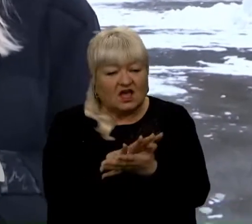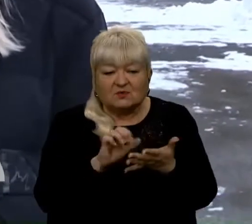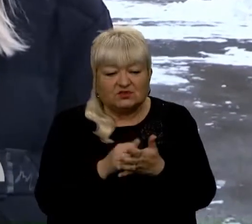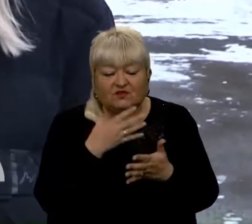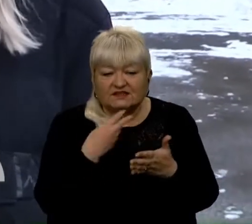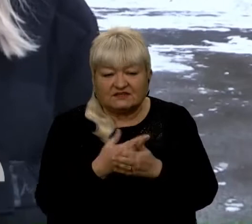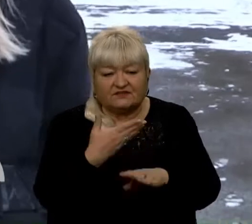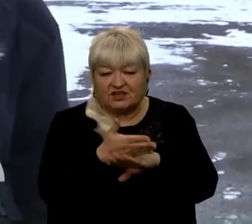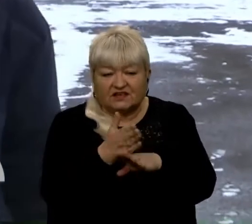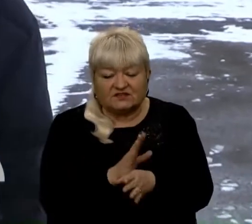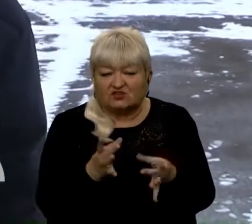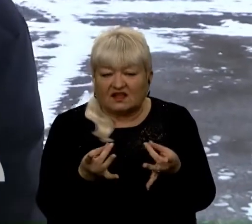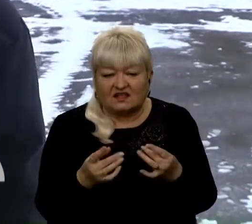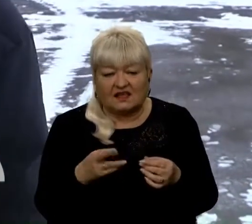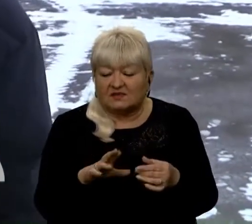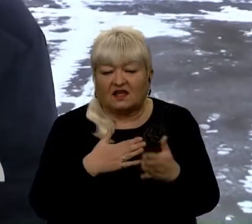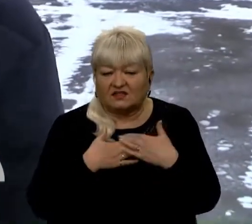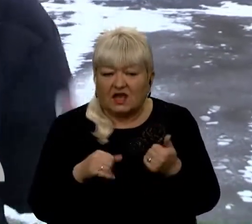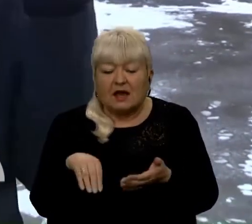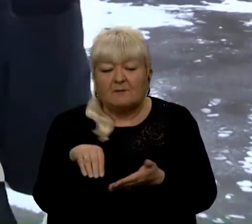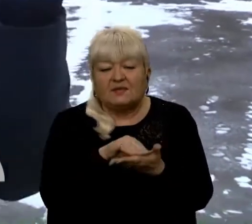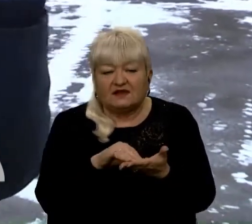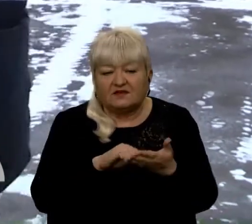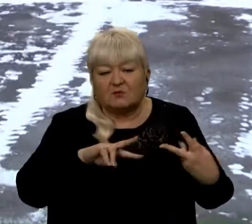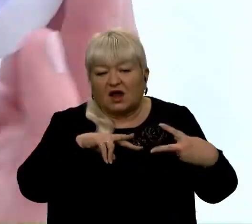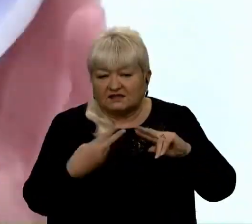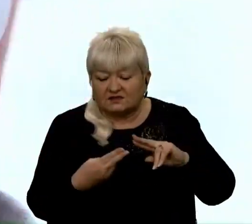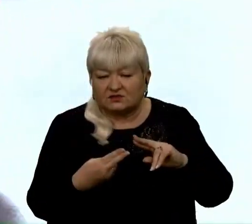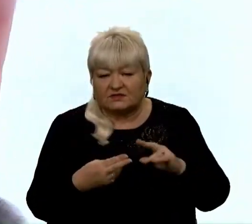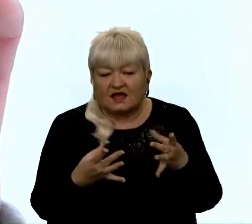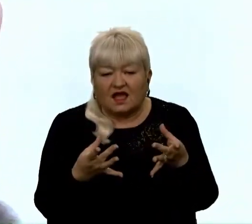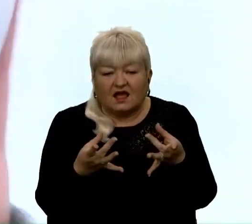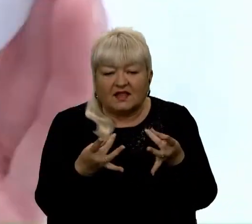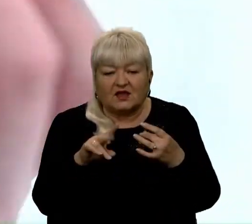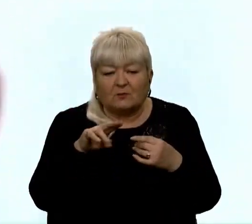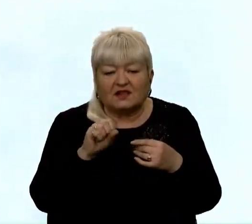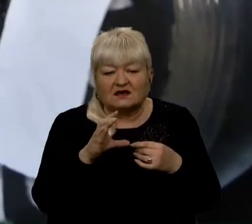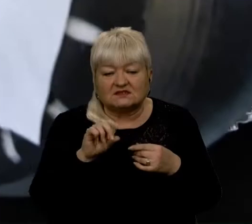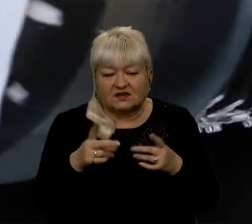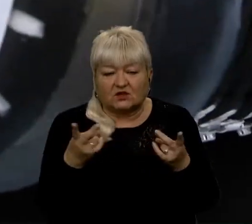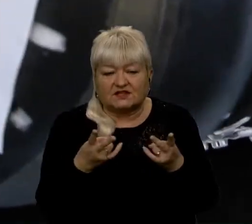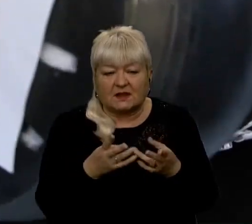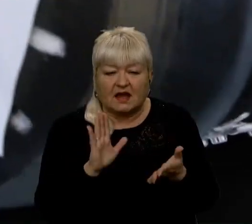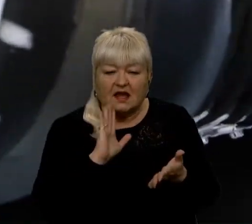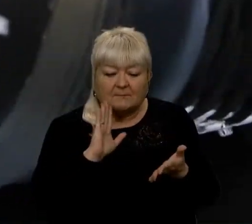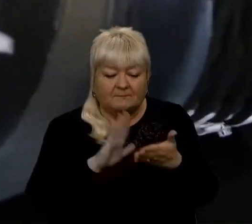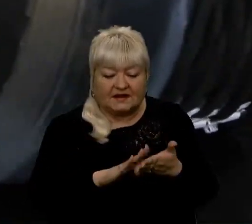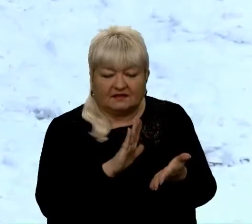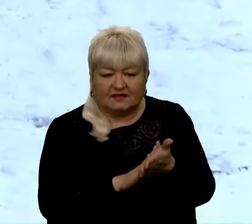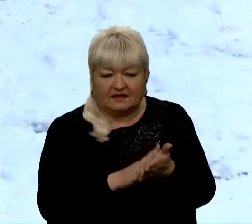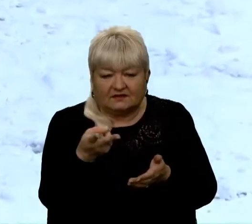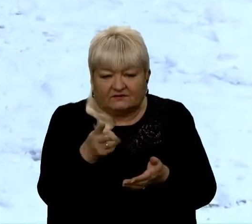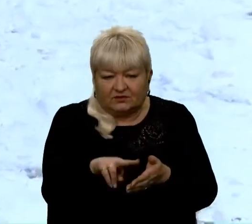клеєм я не хотіла, перевіримо тимчасову альтернативу – лейкопластер. Його треба приклеїти на початку підошви та в кінці.